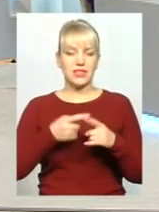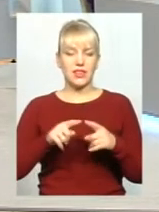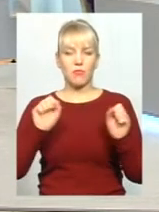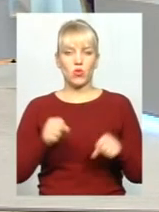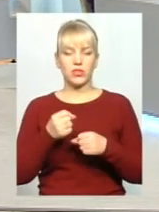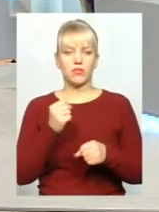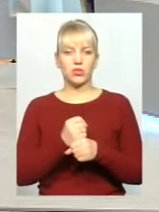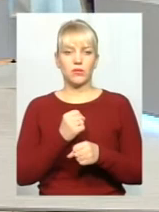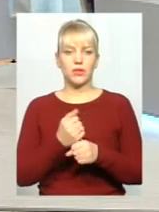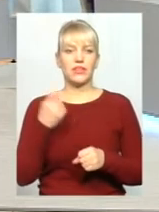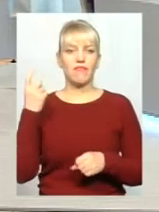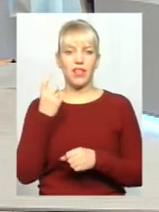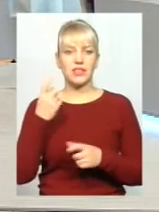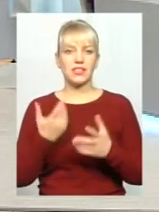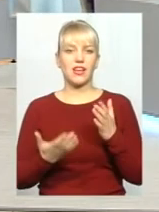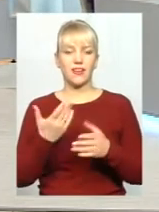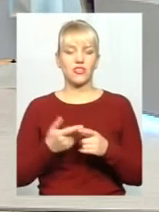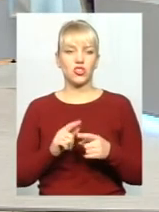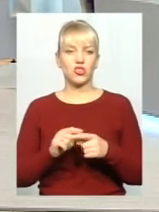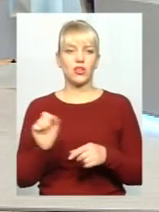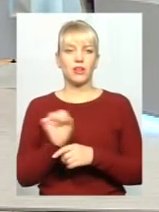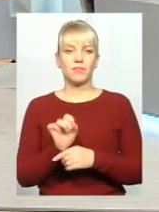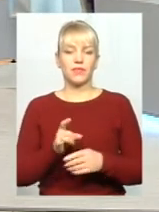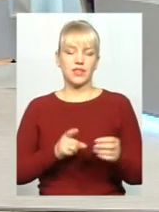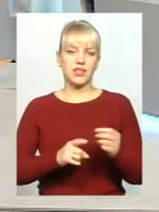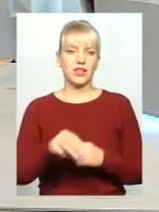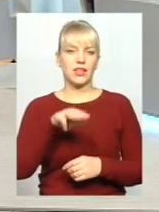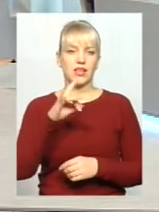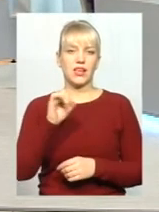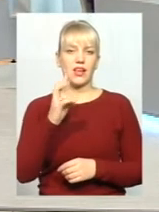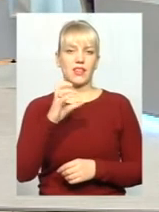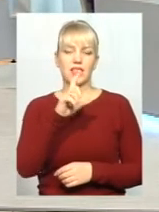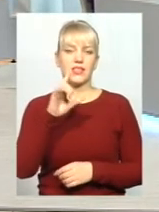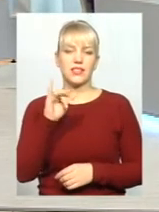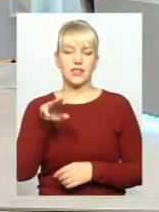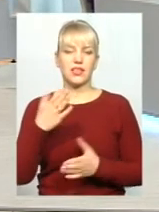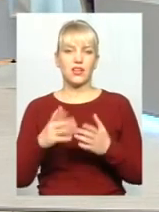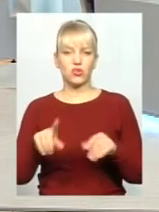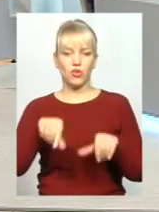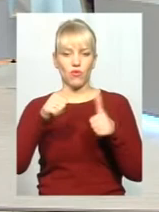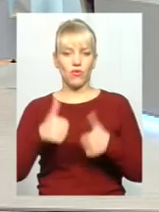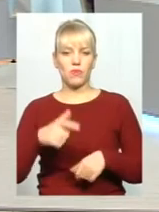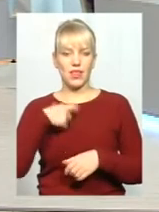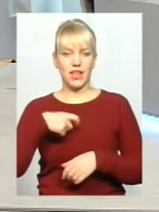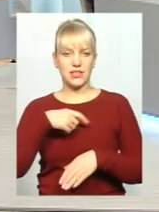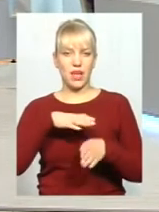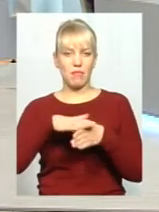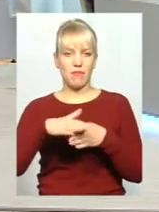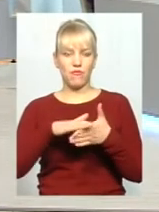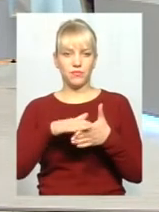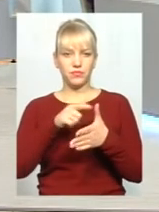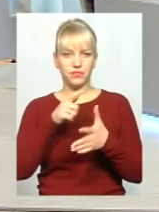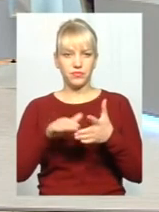автомобіля, це якщо автомобіль заїжджає тільки в режимі транзит. Якщо ти його оформляєш повністю на себе і